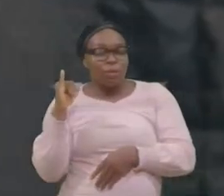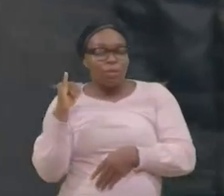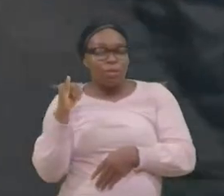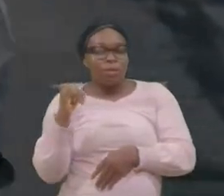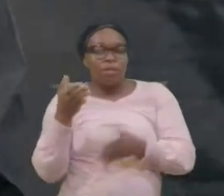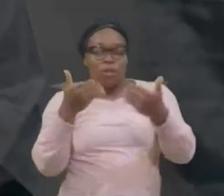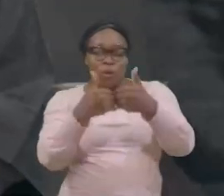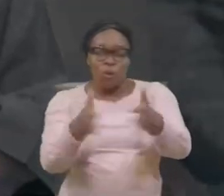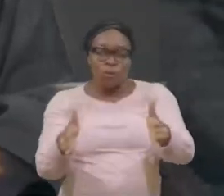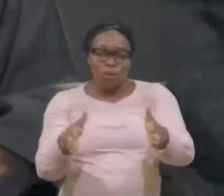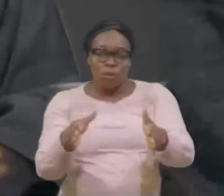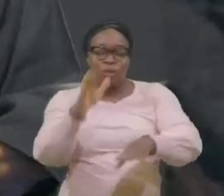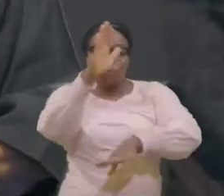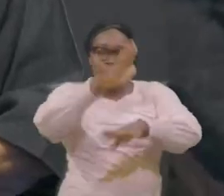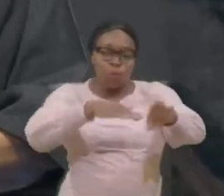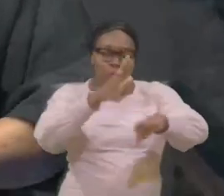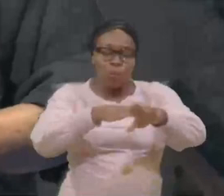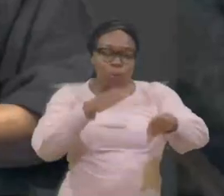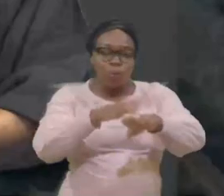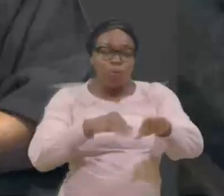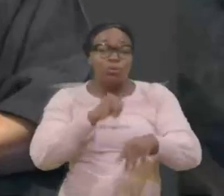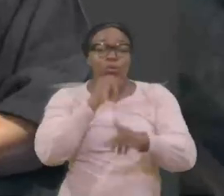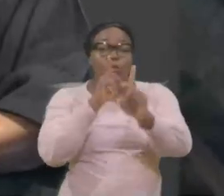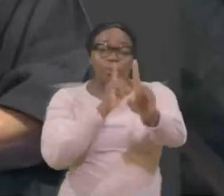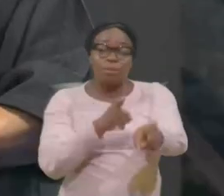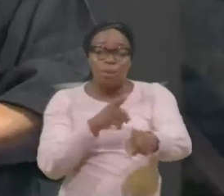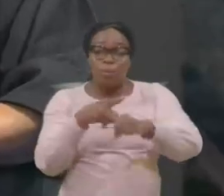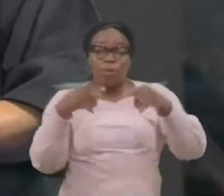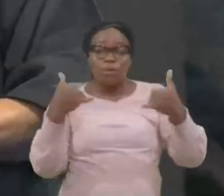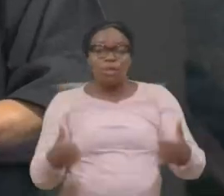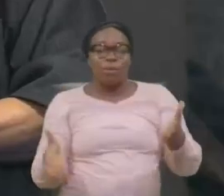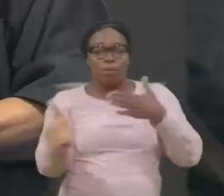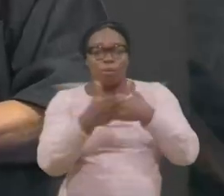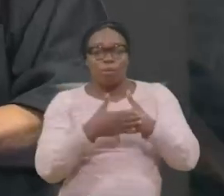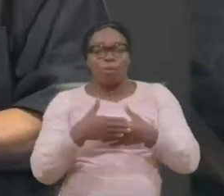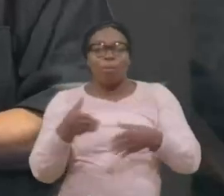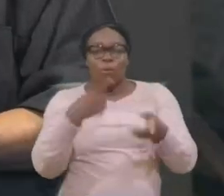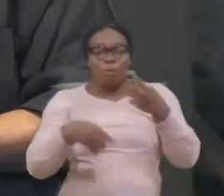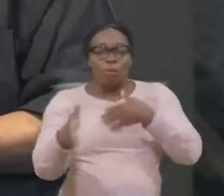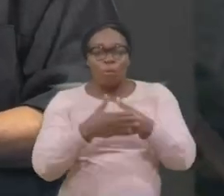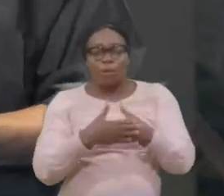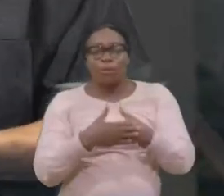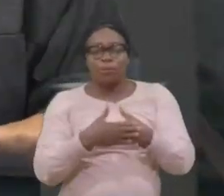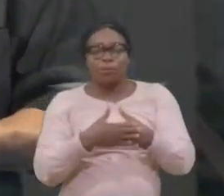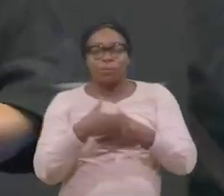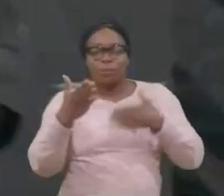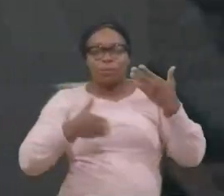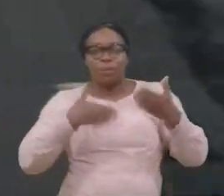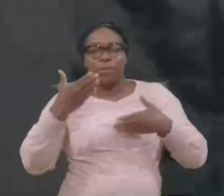Retrouvé, Et il commençait à se réjouir, Ta vie apportera la joie, Dans ta famille,